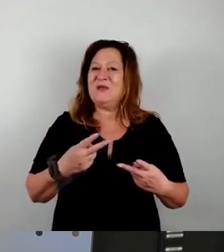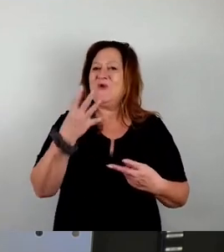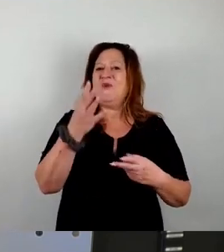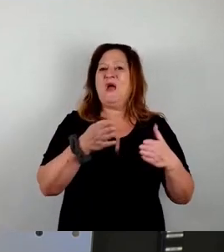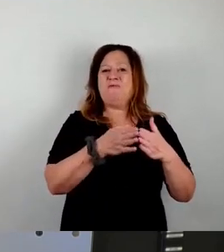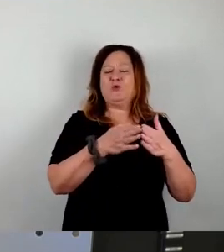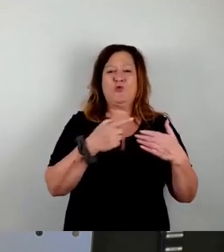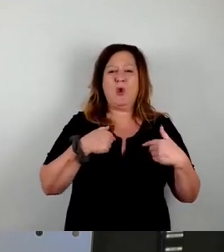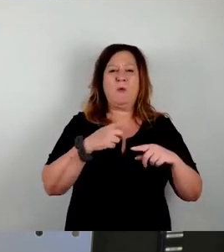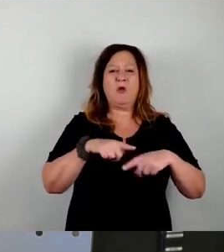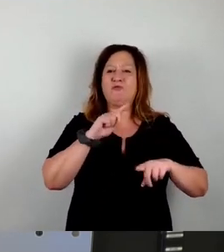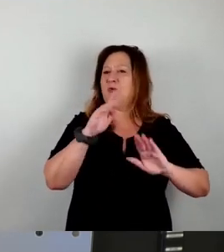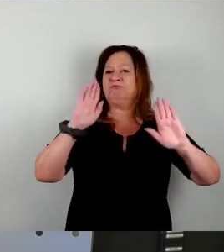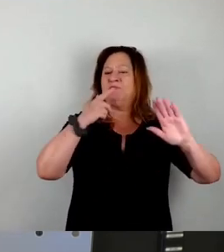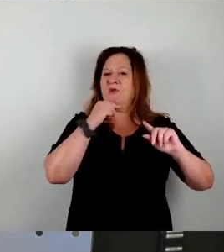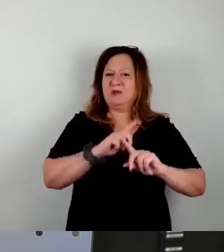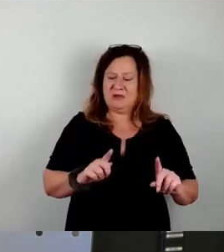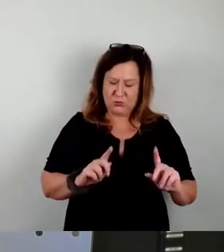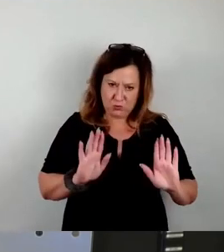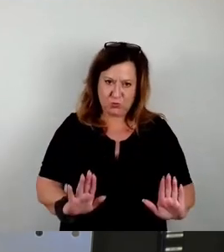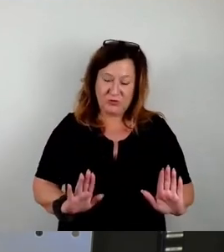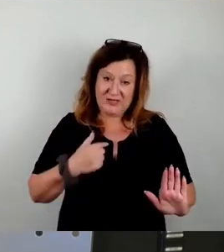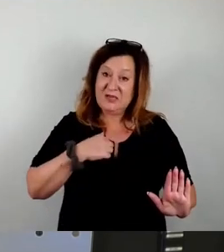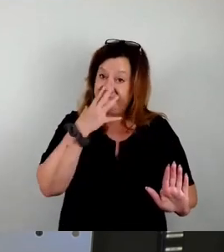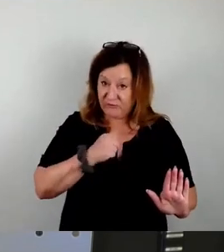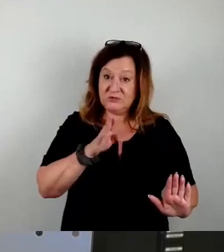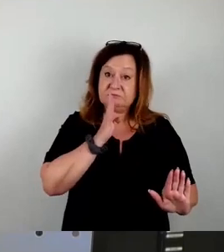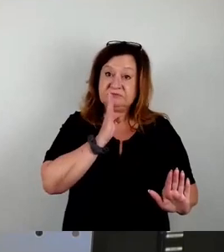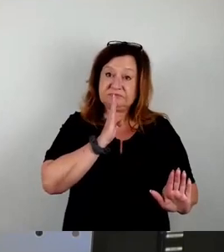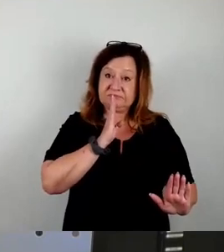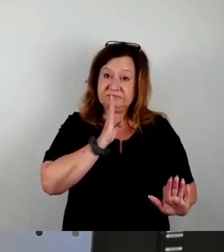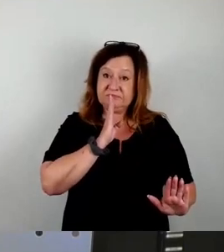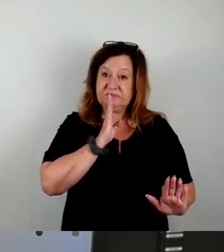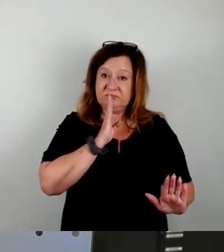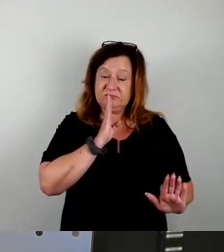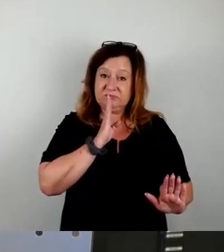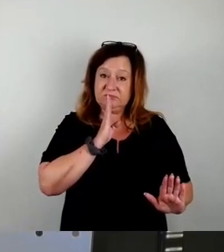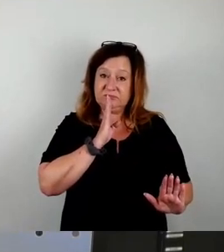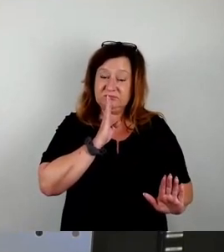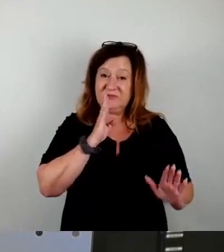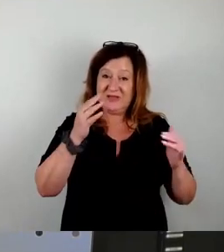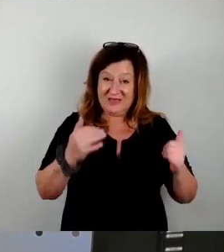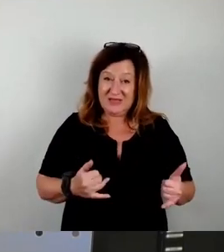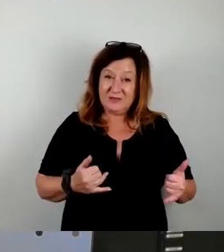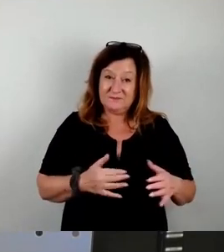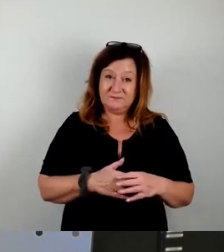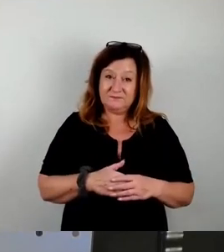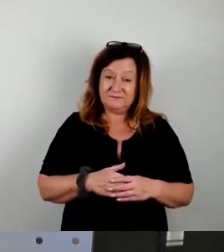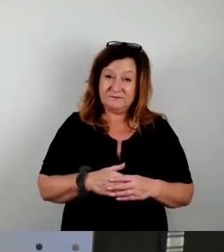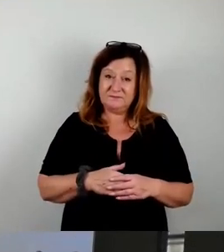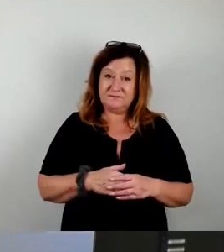zu reden. Gut, ich möchte dennoch reden, denn hier geht es darum, dass wir